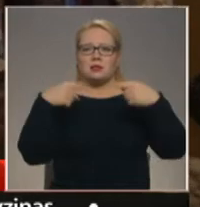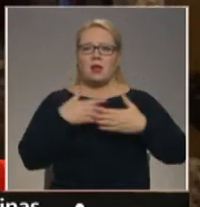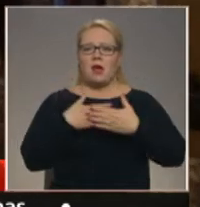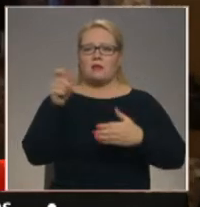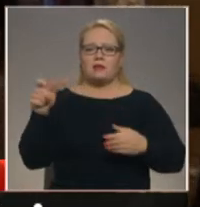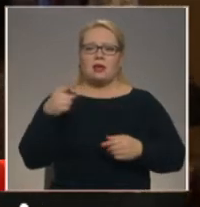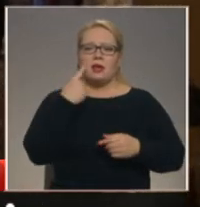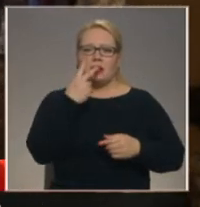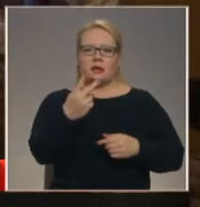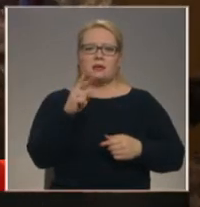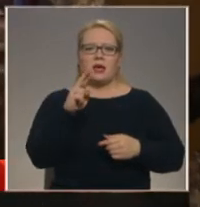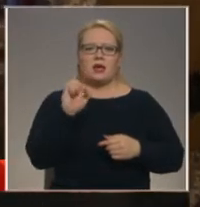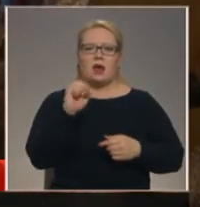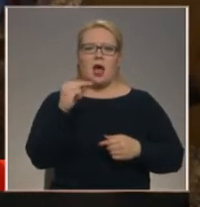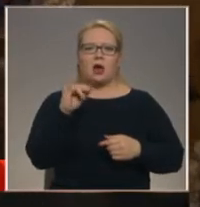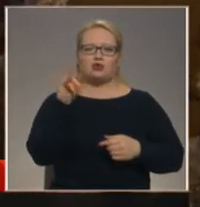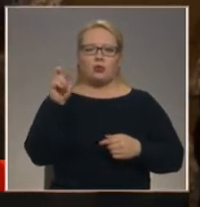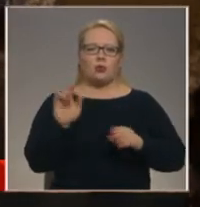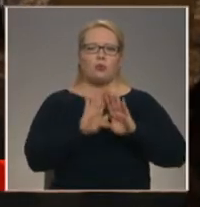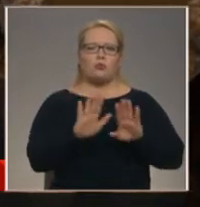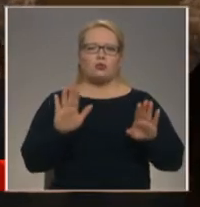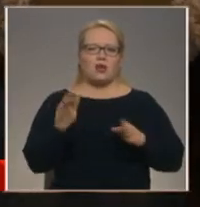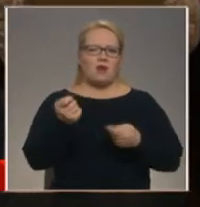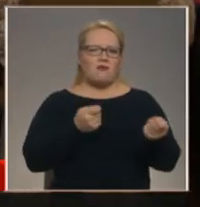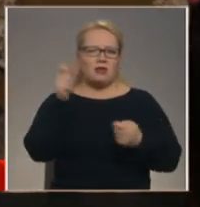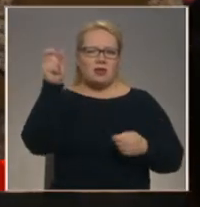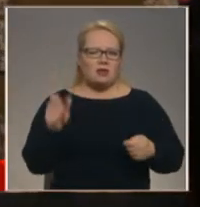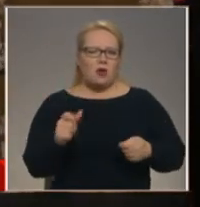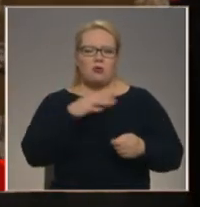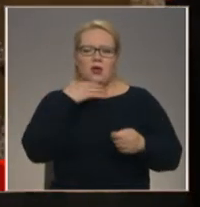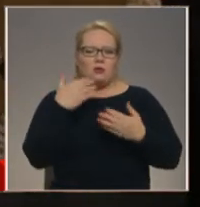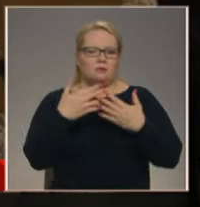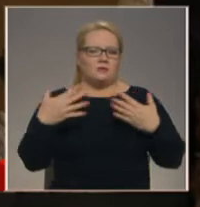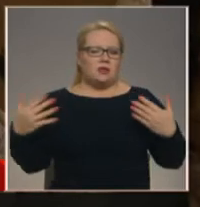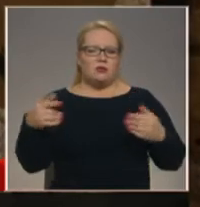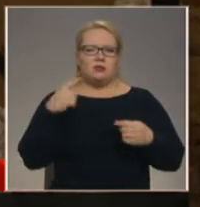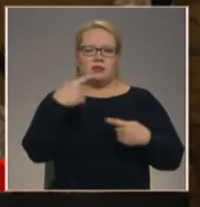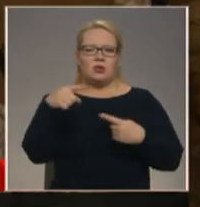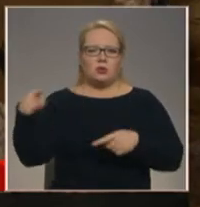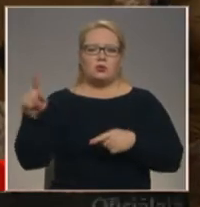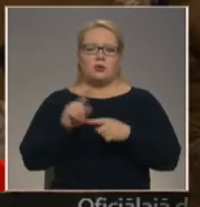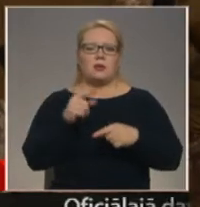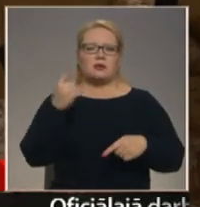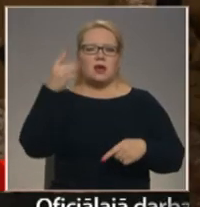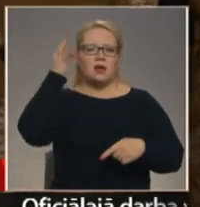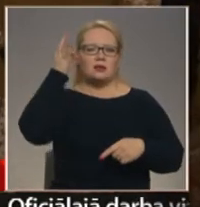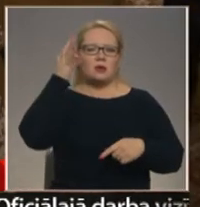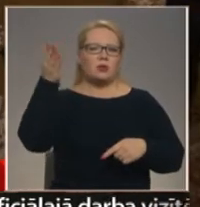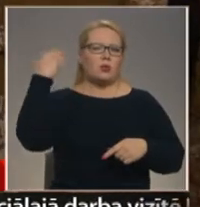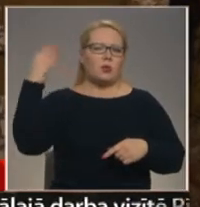Romāldu Ražuku, redzu barikāžu muzeju vadītāju un daudzas citus, kurus mēs atceramies no to dienu skaudarajiem kadriem.